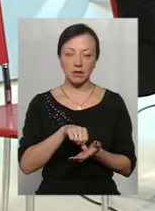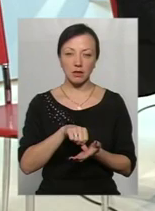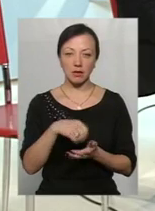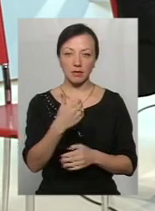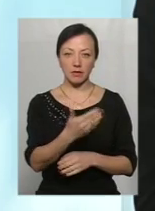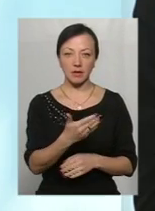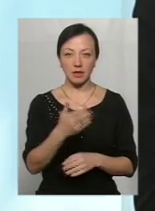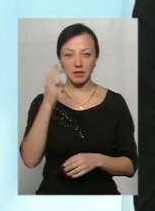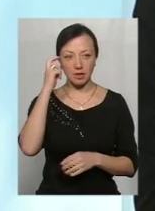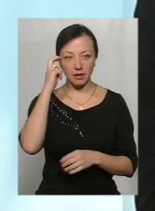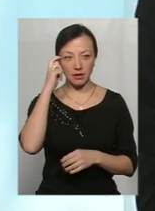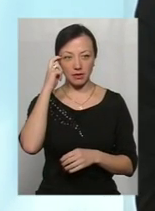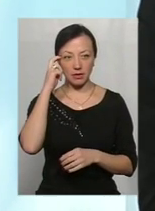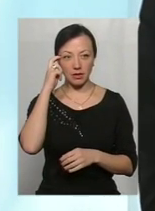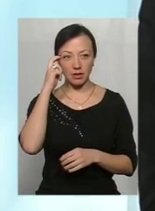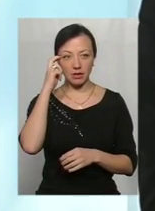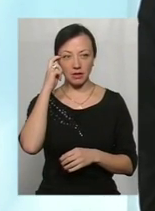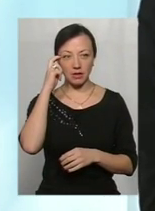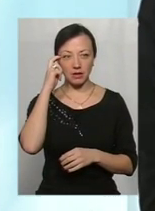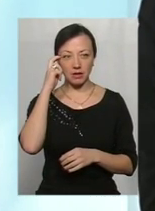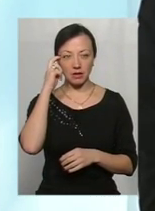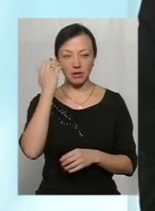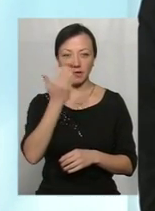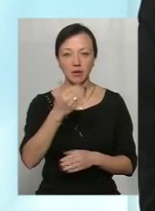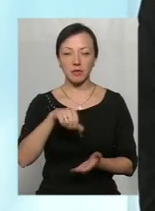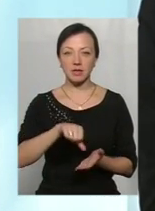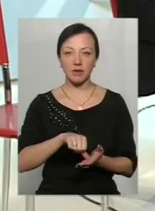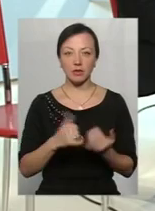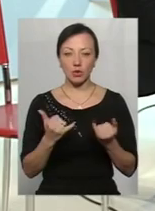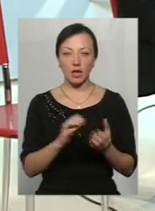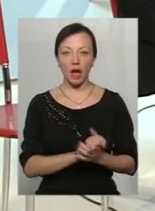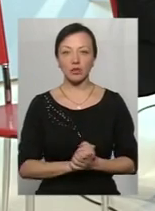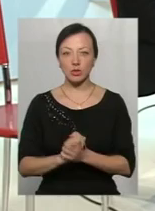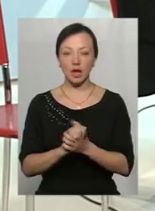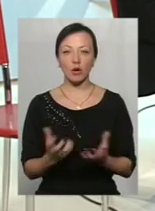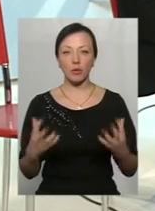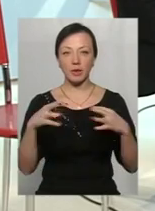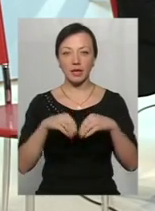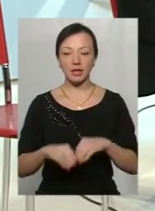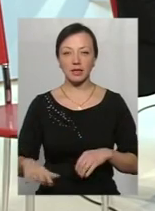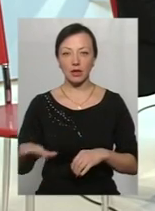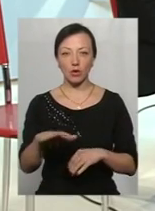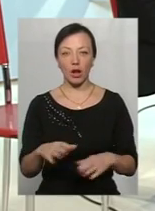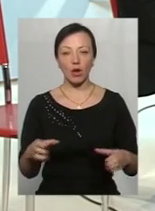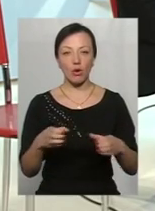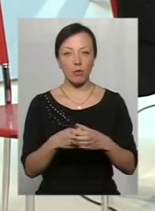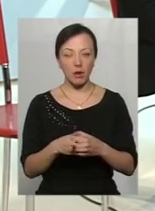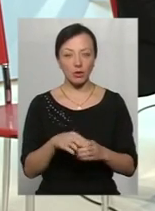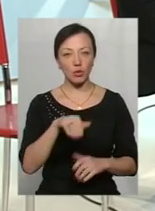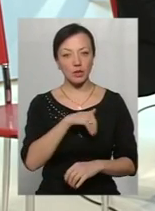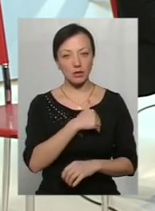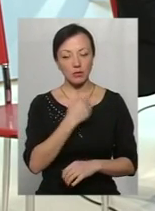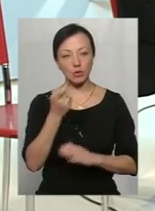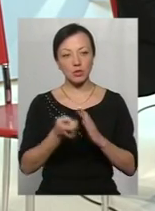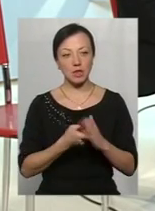столиці, ось ви представляєте сьогодні Асоціацію об'єднаних територіальних громад, то хотілося б